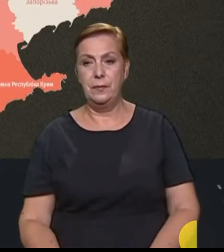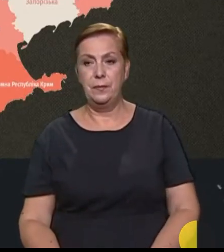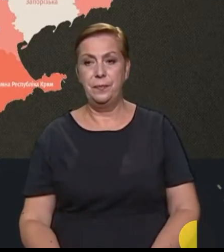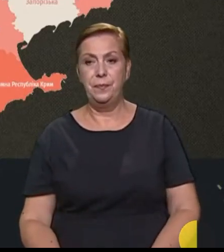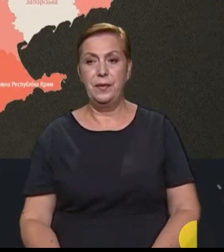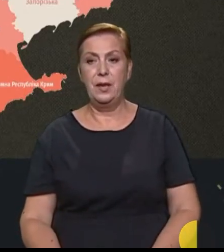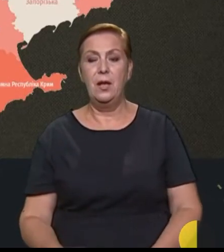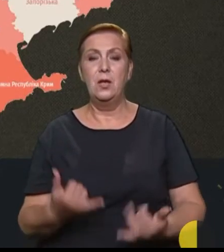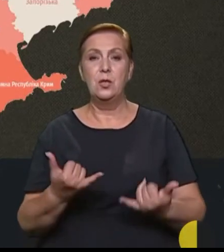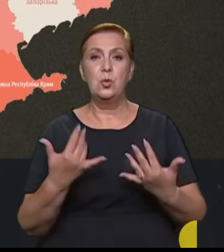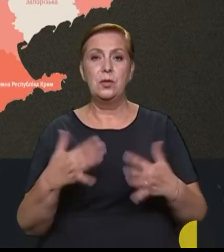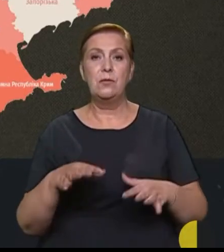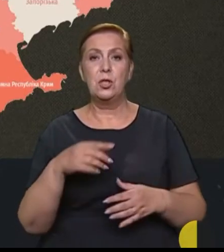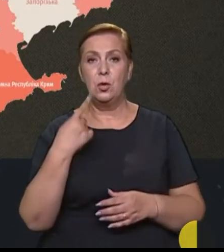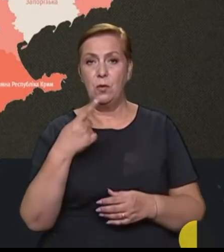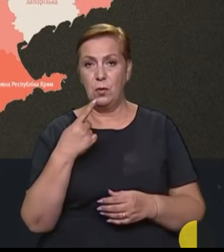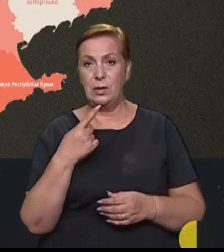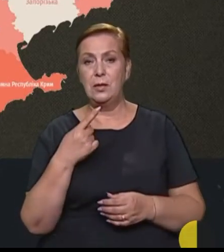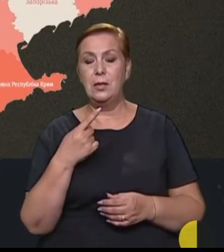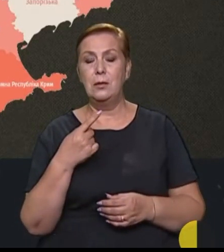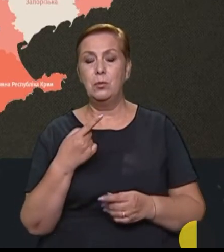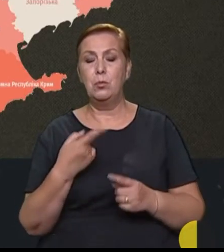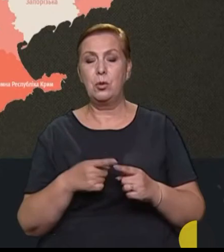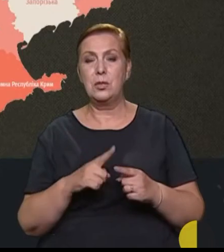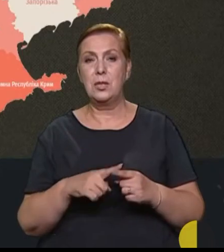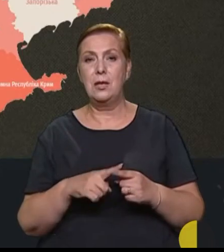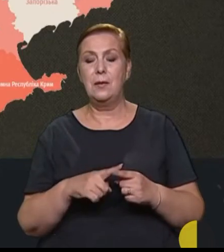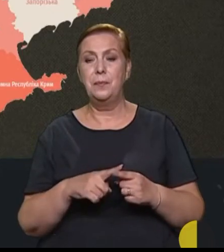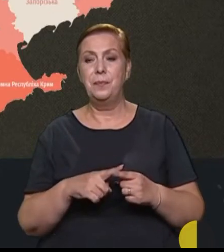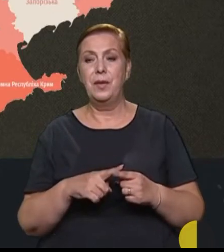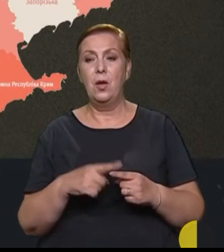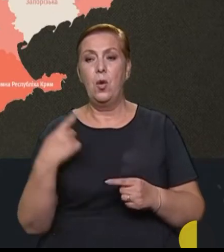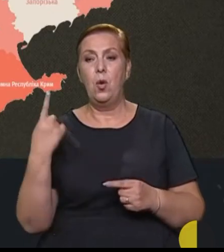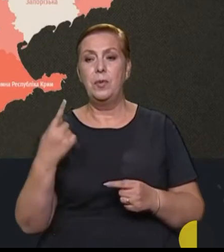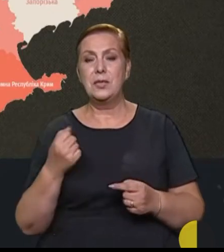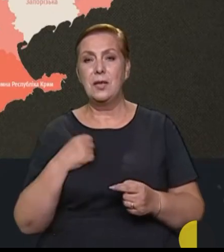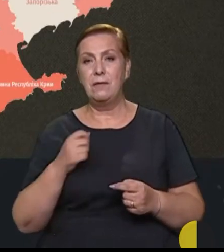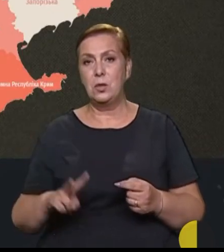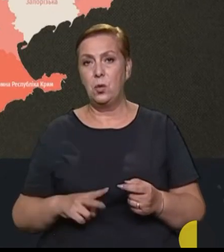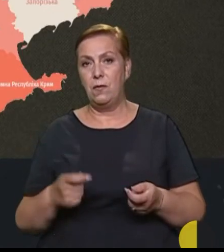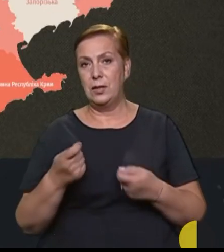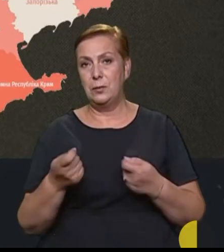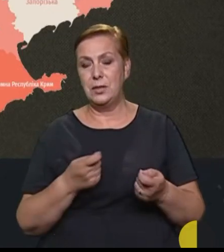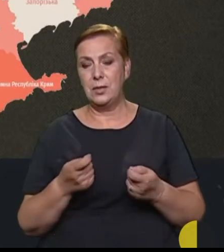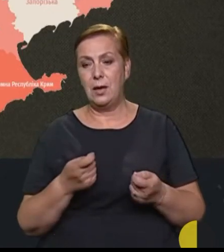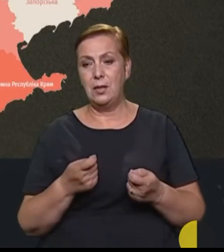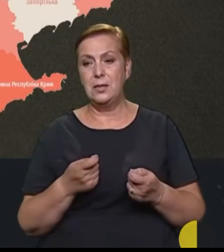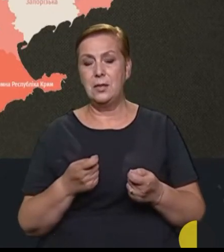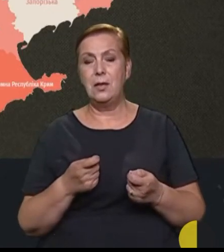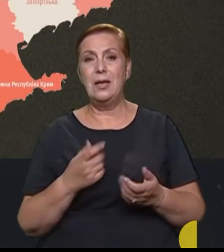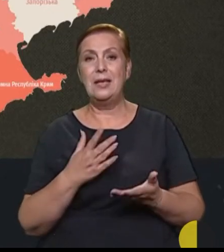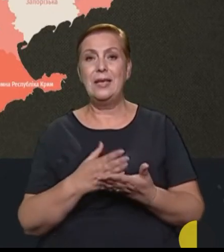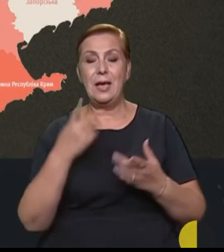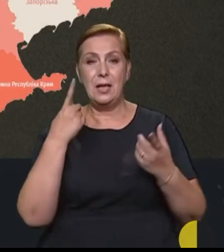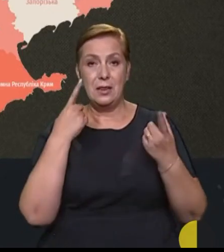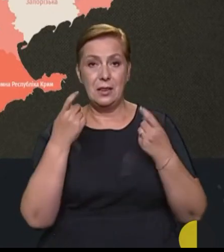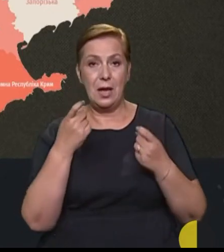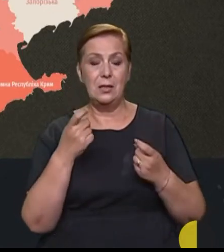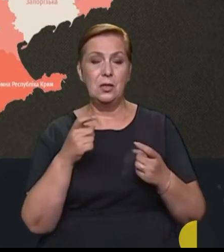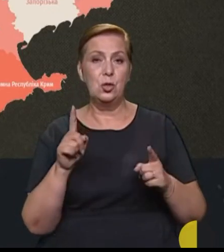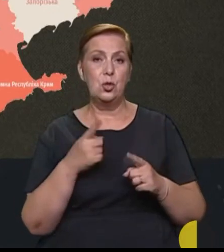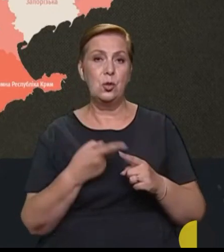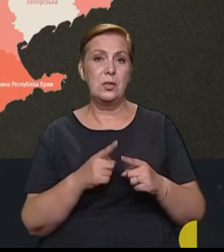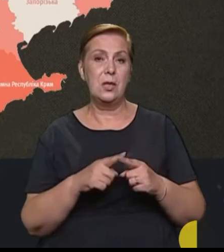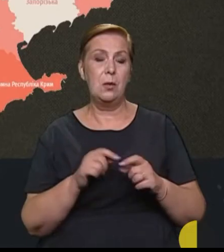Сьогодні про це говорив, і говорила і обласна військова адміністрація. Є дані, що це може